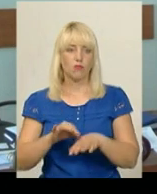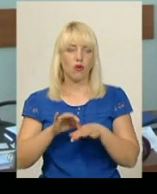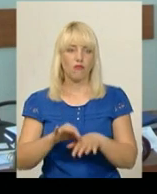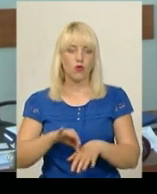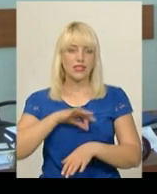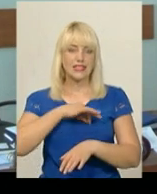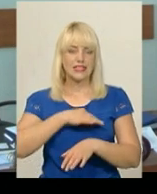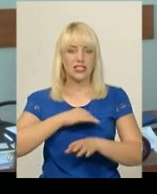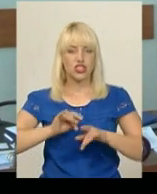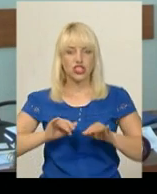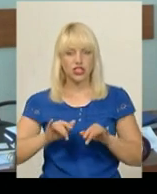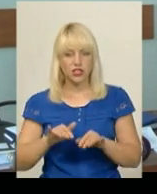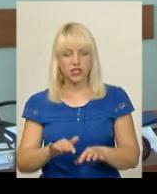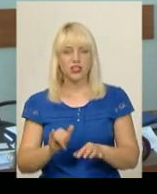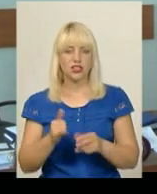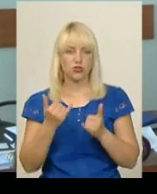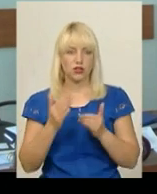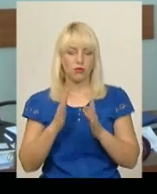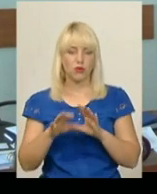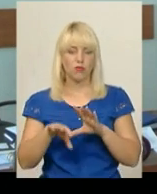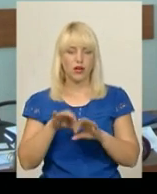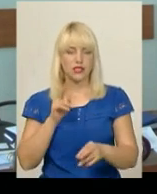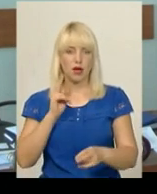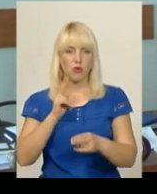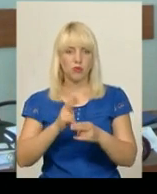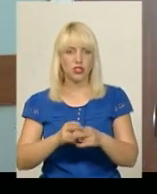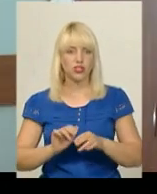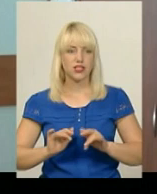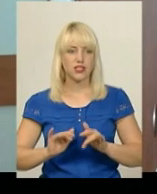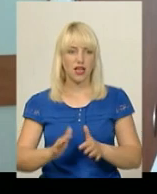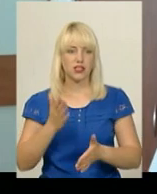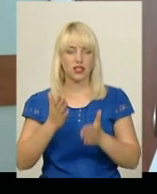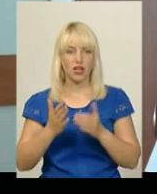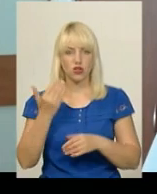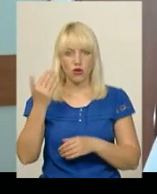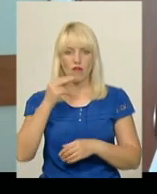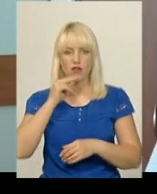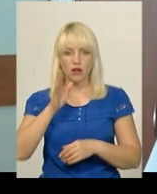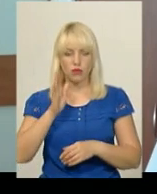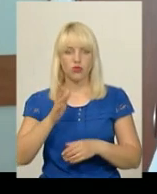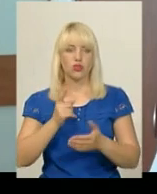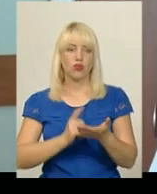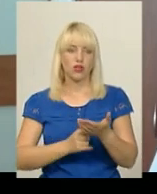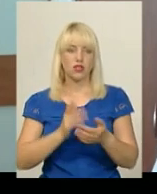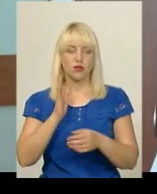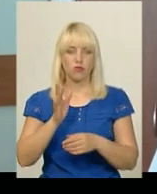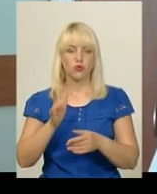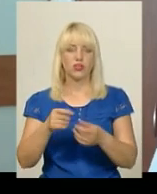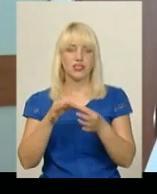слідчі дії, і сьогодні буде обиратися йому запобіжний захід. Якщо вона буде доказана, він буде звільнений.